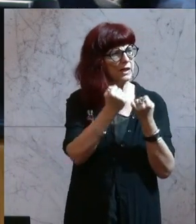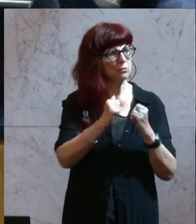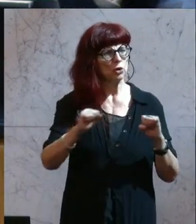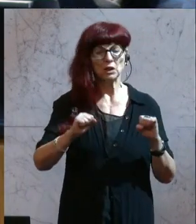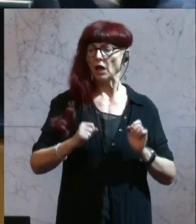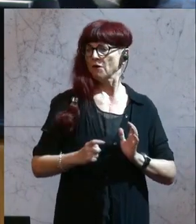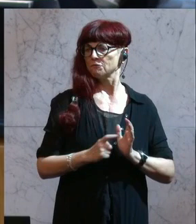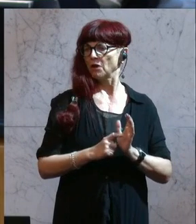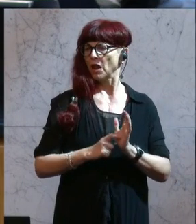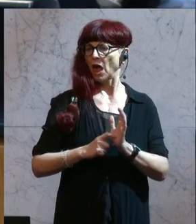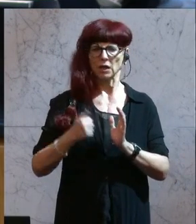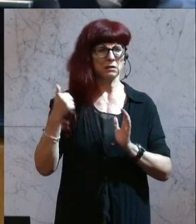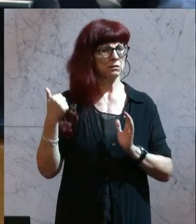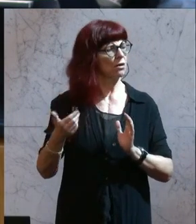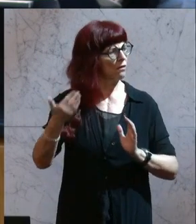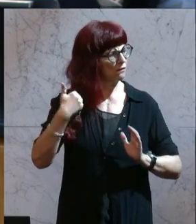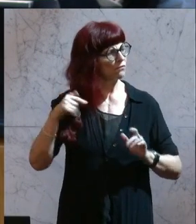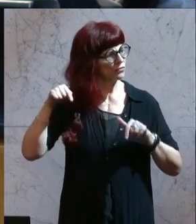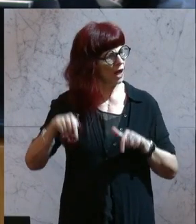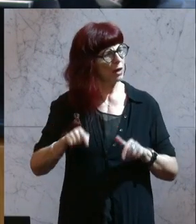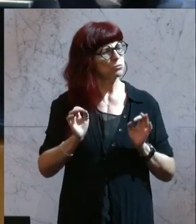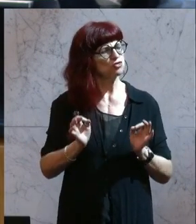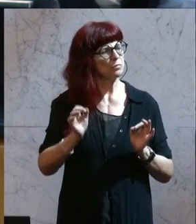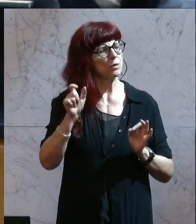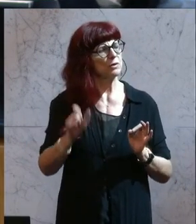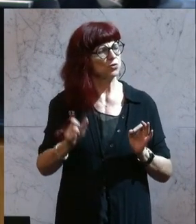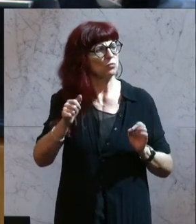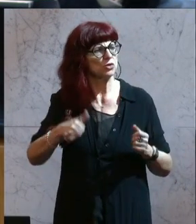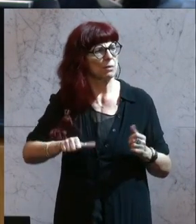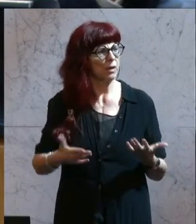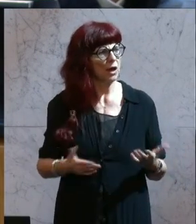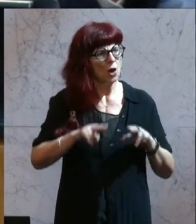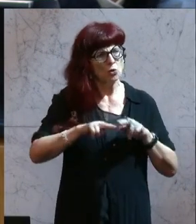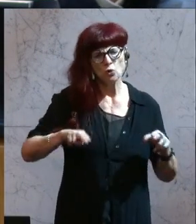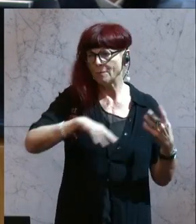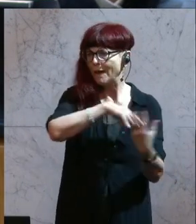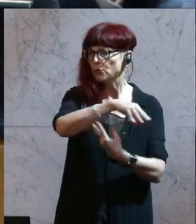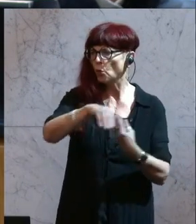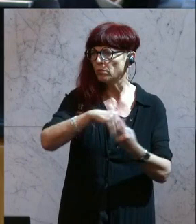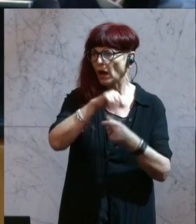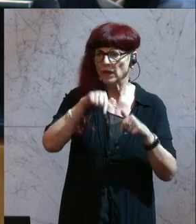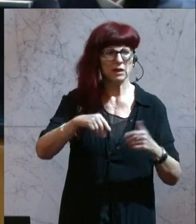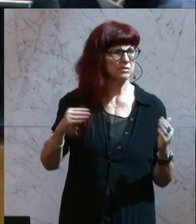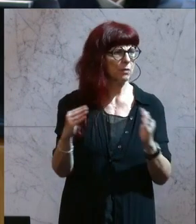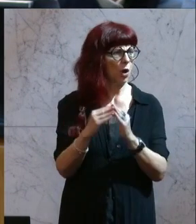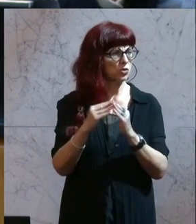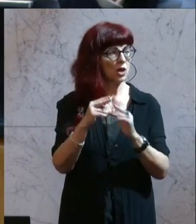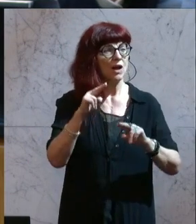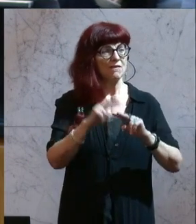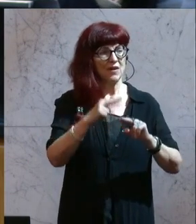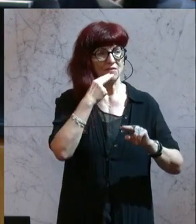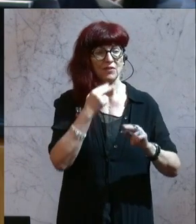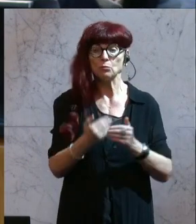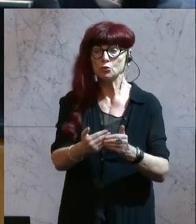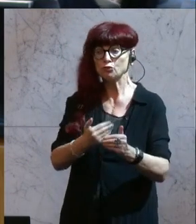von einer bestimmten Ministerin gefordert hat. Und es gehört einfach zu einer normalen Umgangsweise in diesem Haus, dass, wenn man das will, das davor